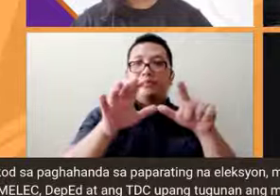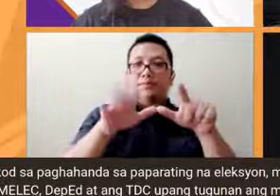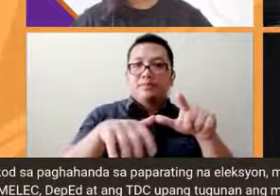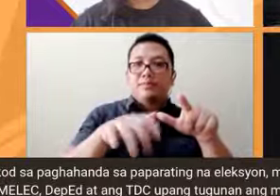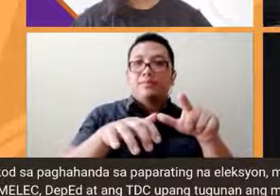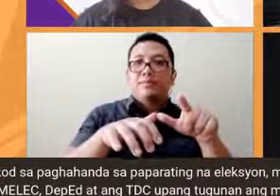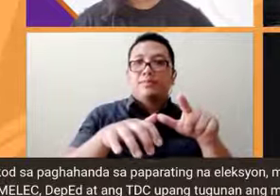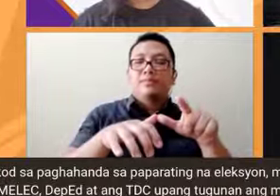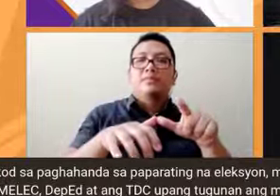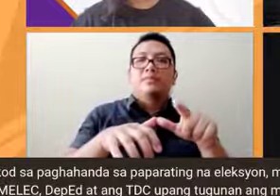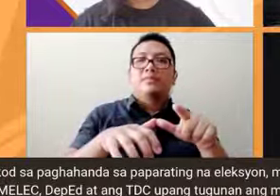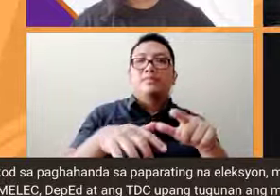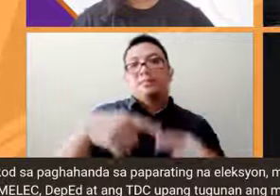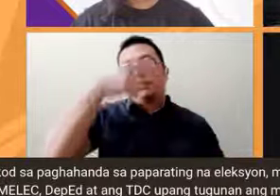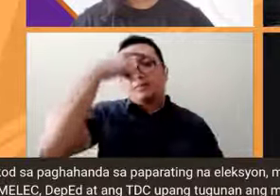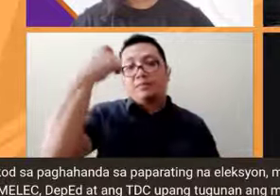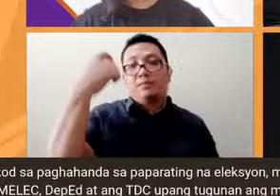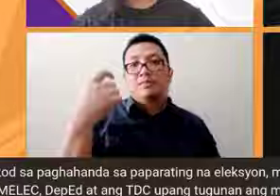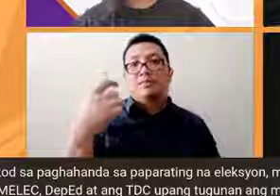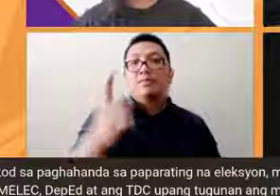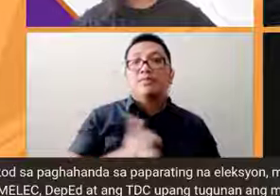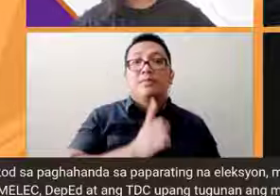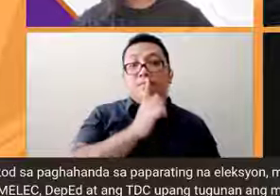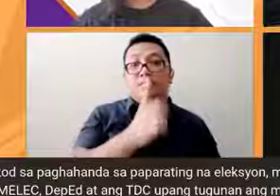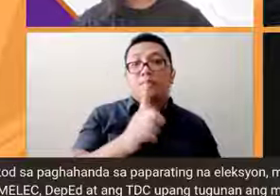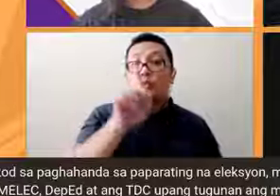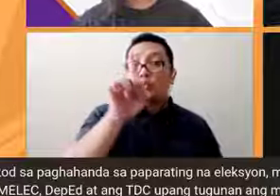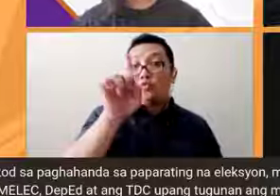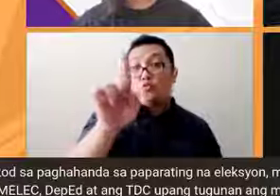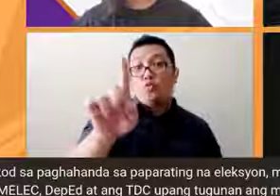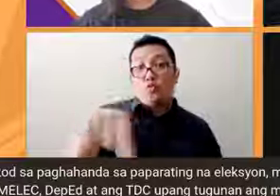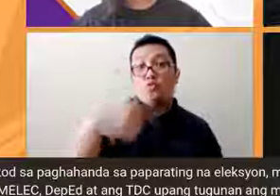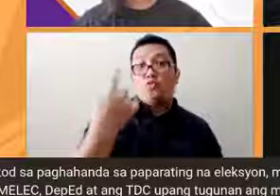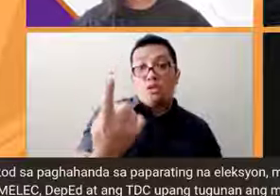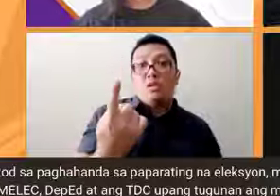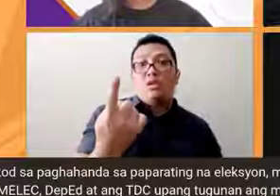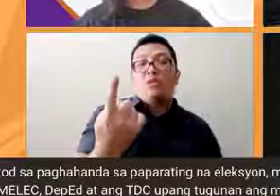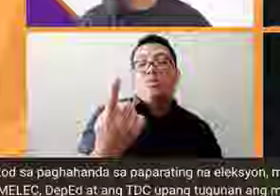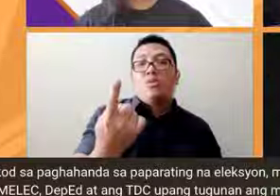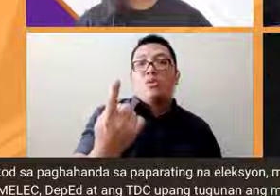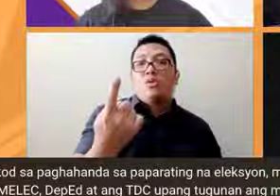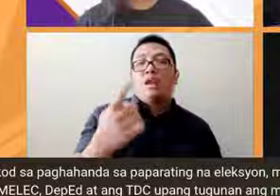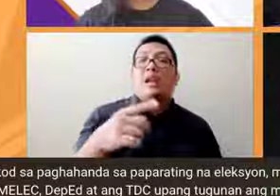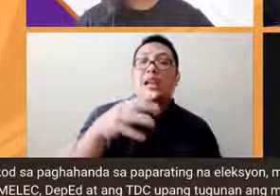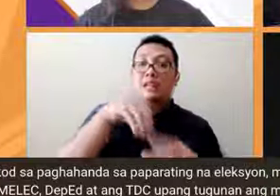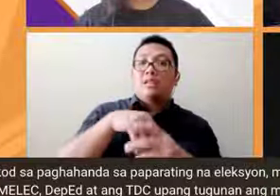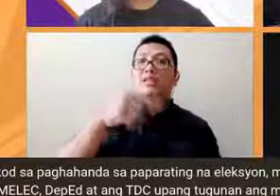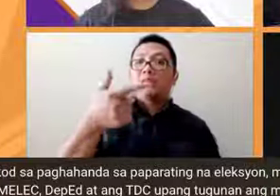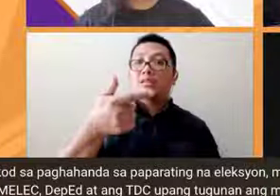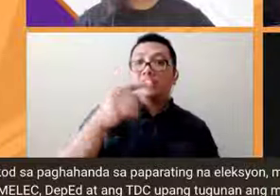kasi syempre isa lang naman yung meron sa GI sa general instructions natin